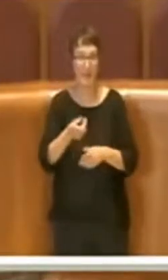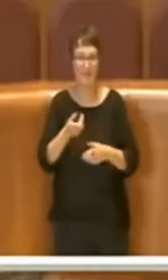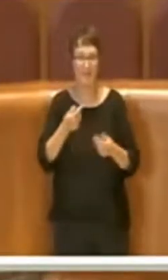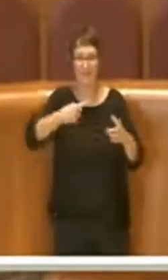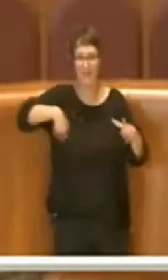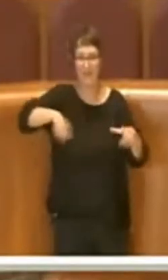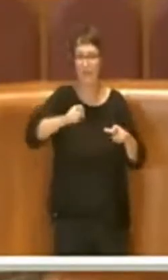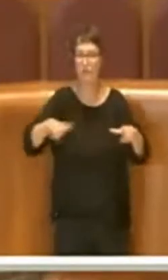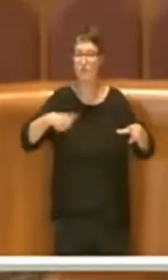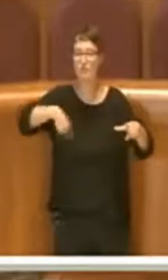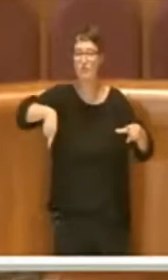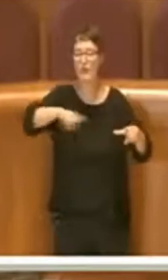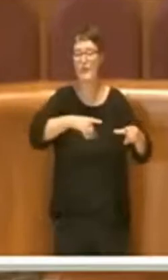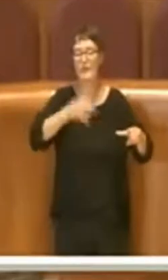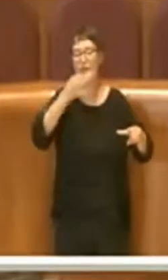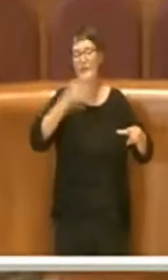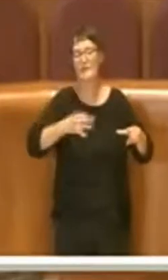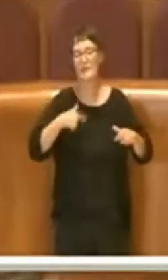per gli utenti della nostra città. Grazie. Grazie.